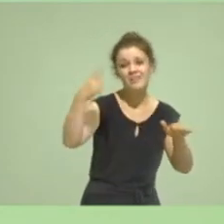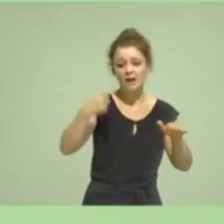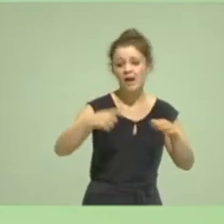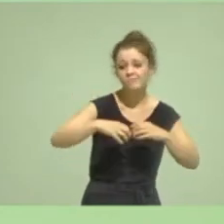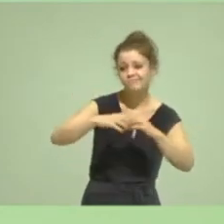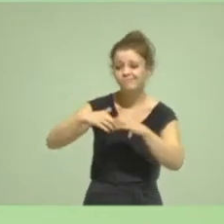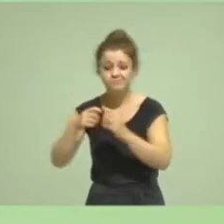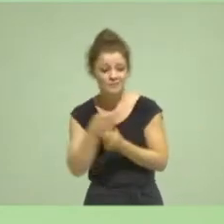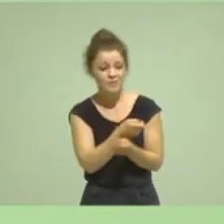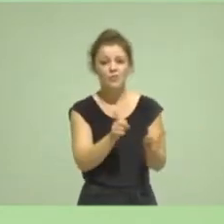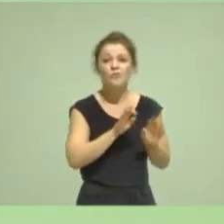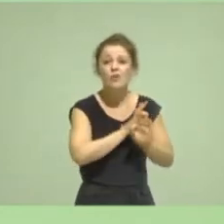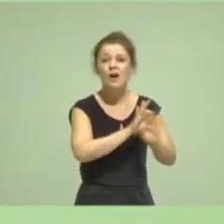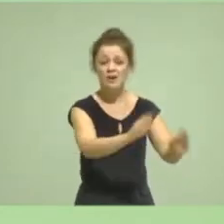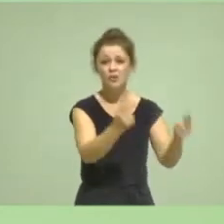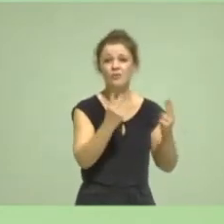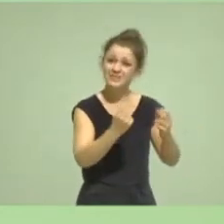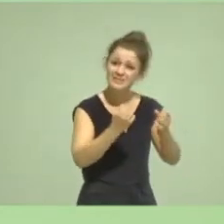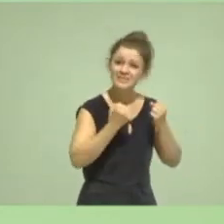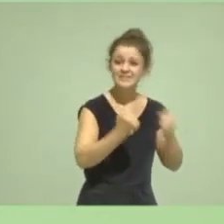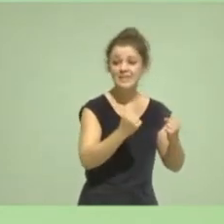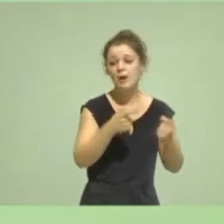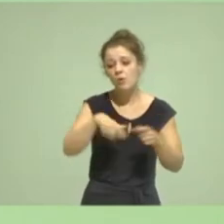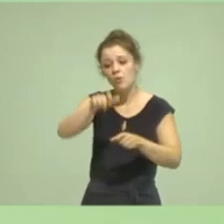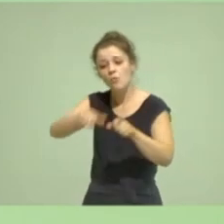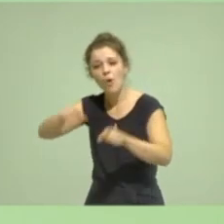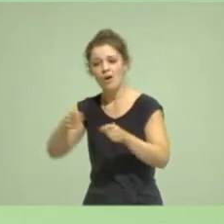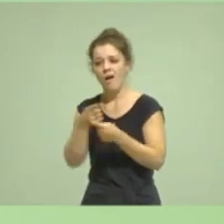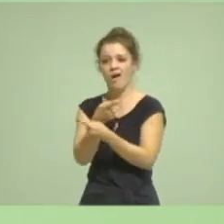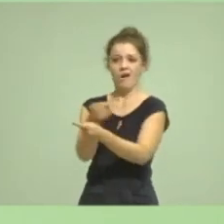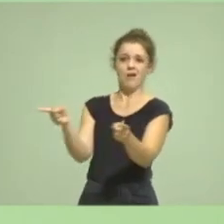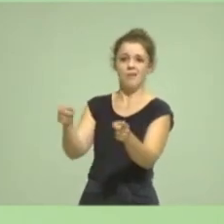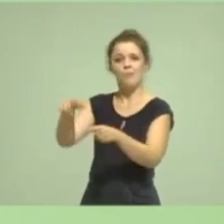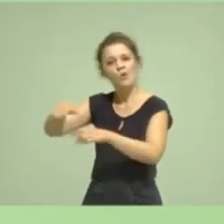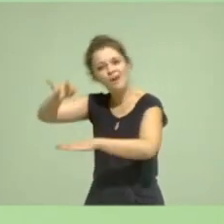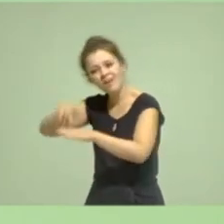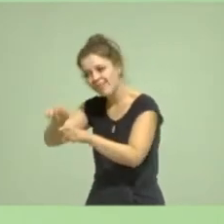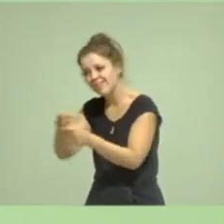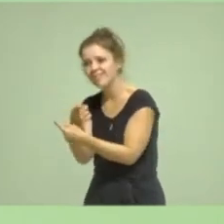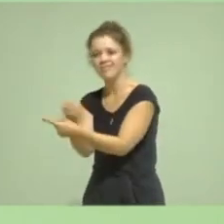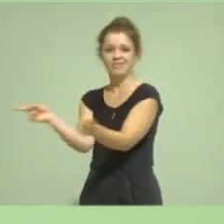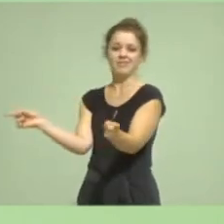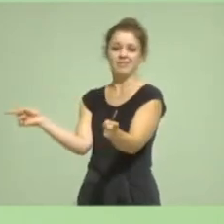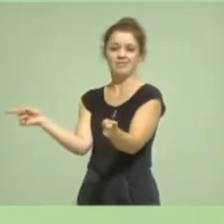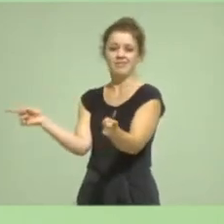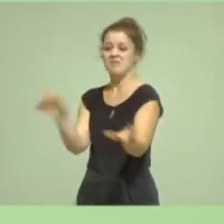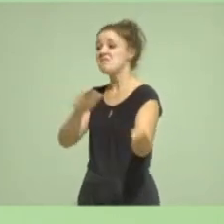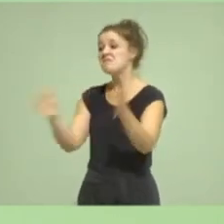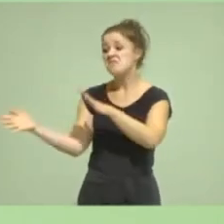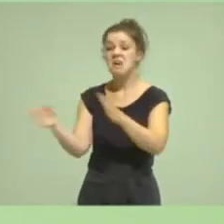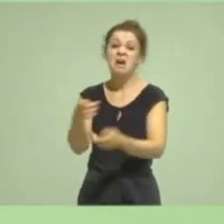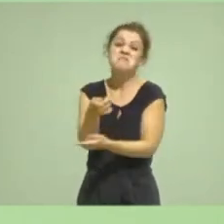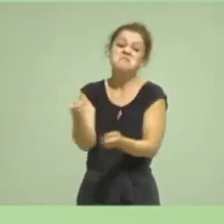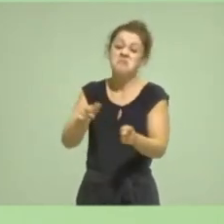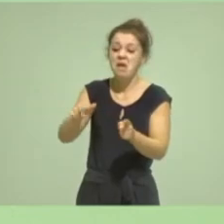Windenergieanlagen, aber natürlich auch für die Bürgerinnen und Bürger, für die das vielleicht auch an manchen Teilen